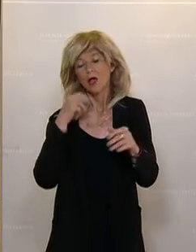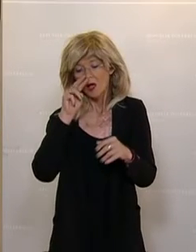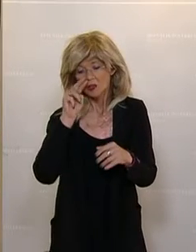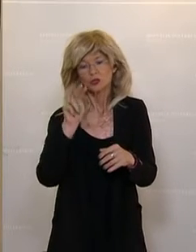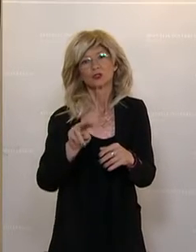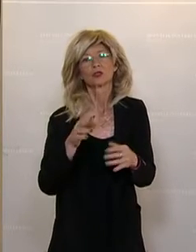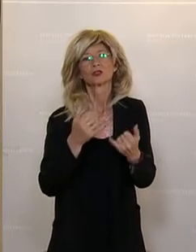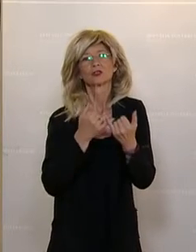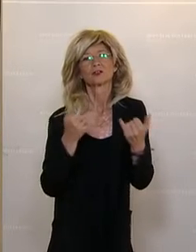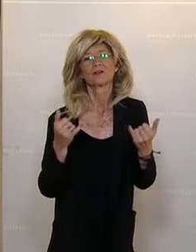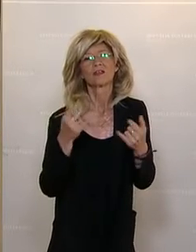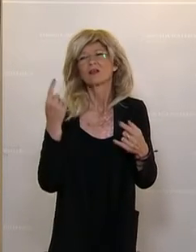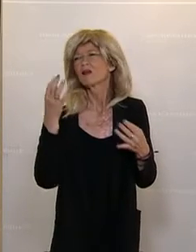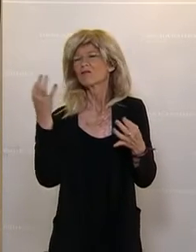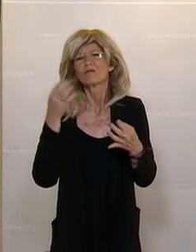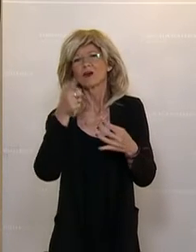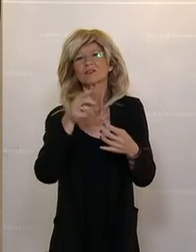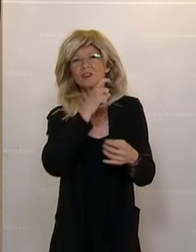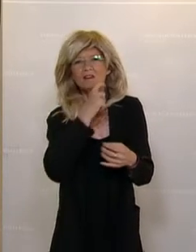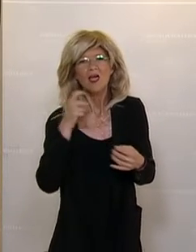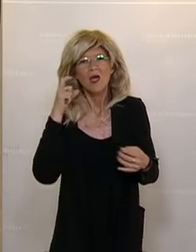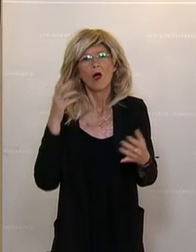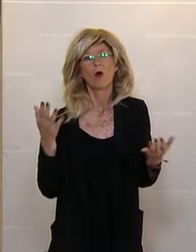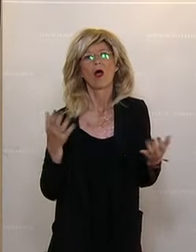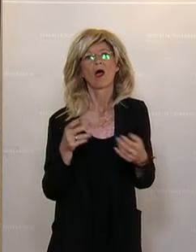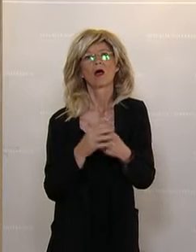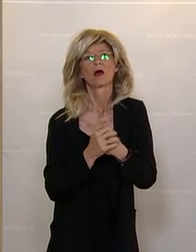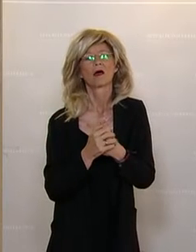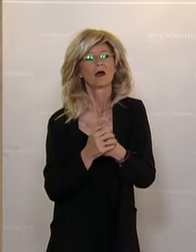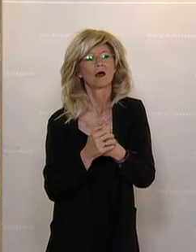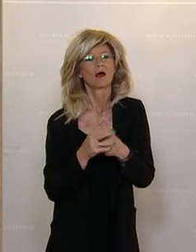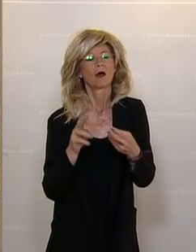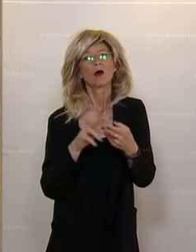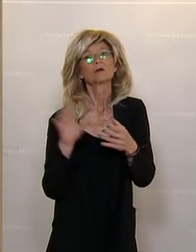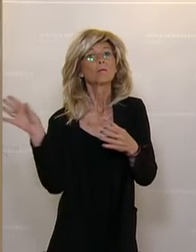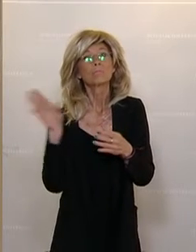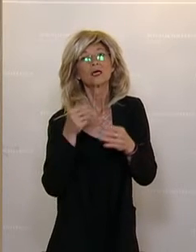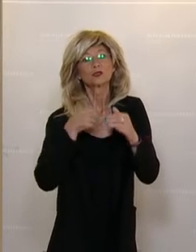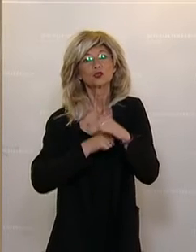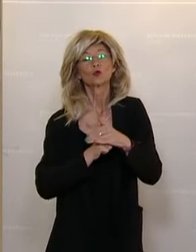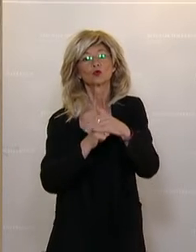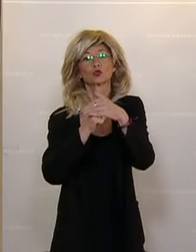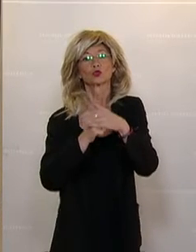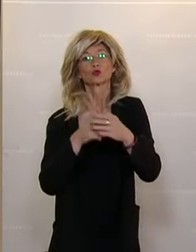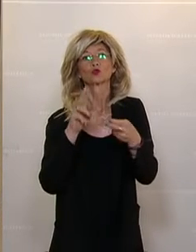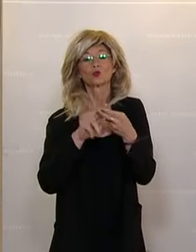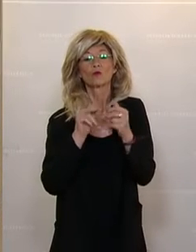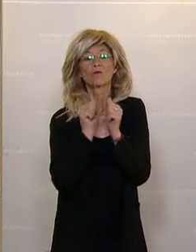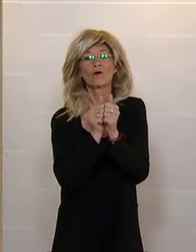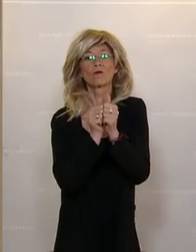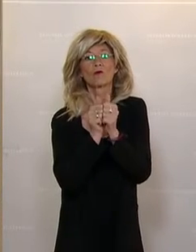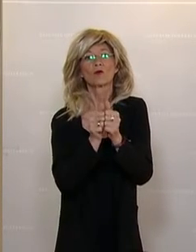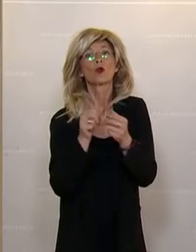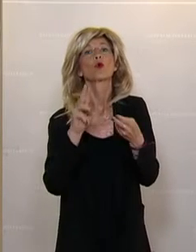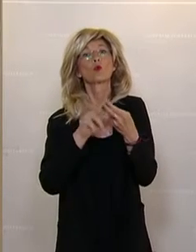Terrorismusfinanzierungswege auch mit unterstützt und verfolgen zu können, aber auch andere